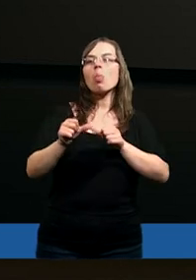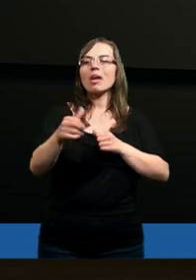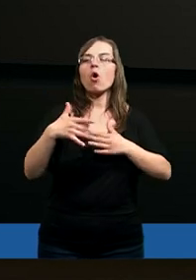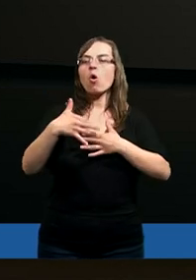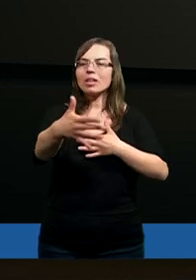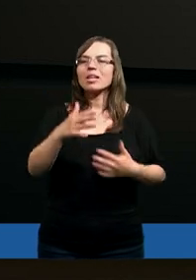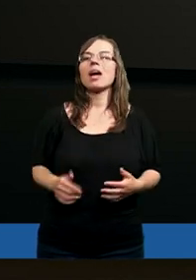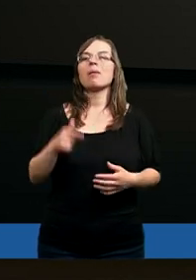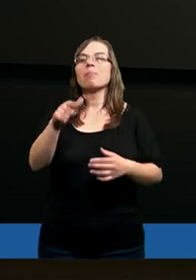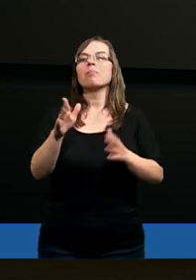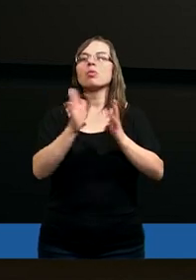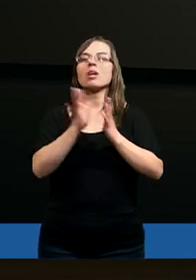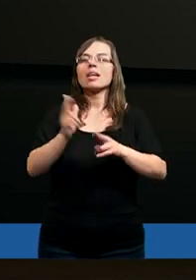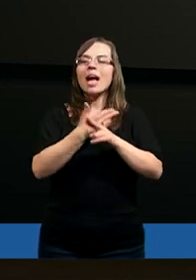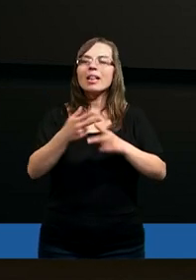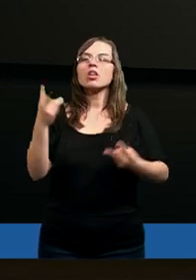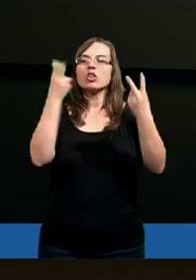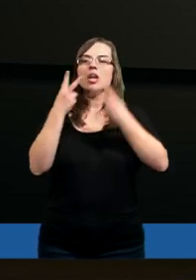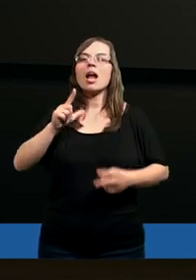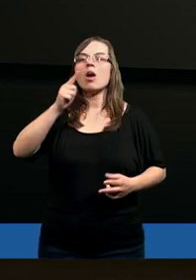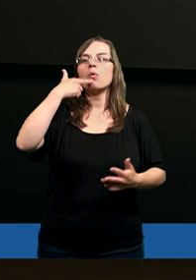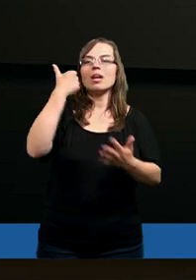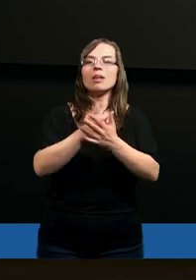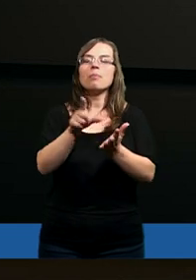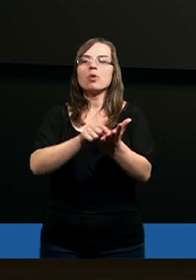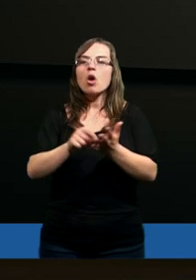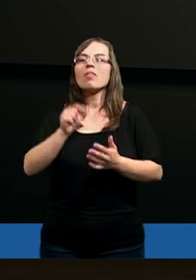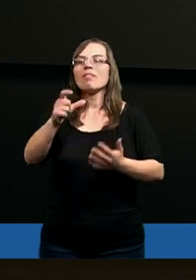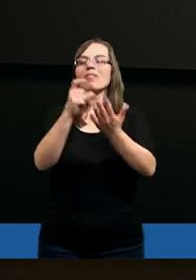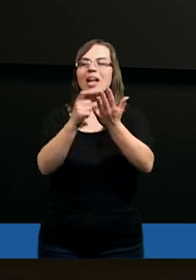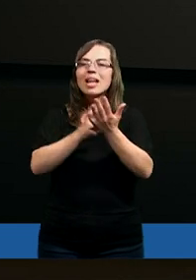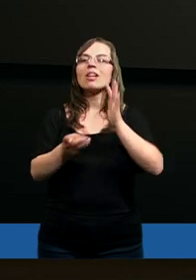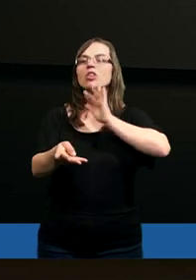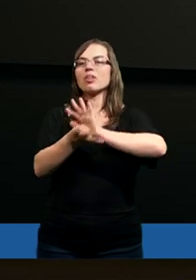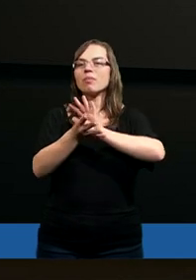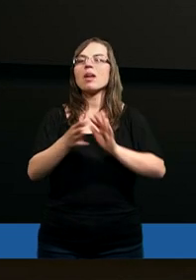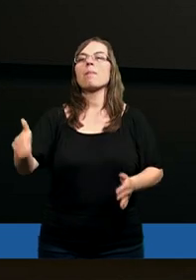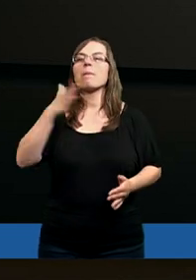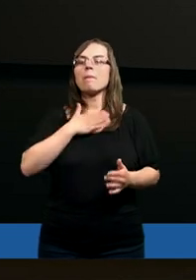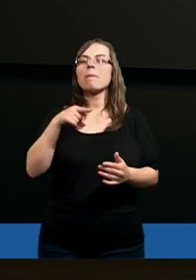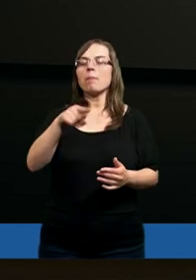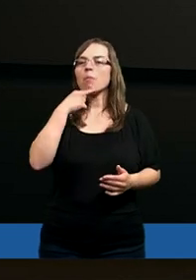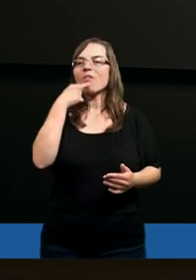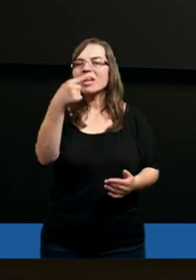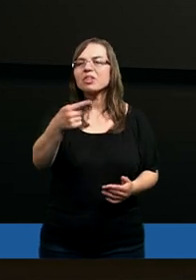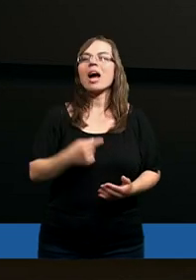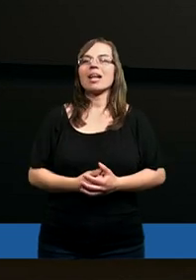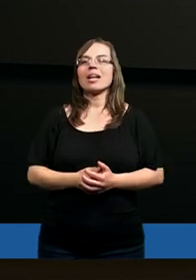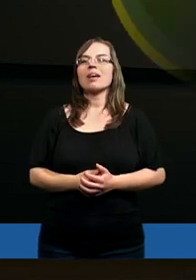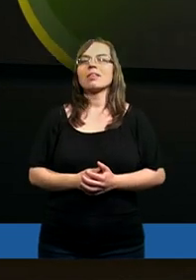tygodnia, a mianowicie, kiedy czytamy drugi list Piotra, drugi rozdział i werset dziewiętnasty, tam jest powiedziane